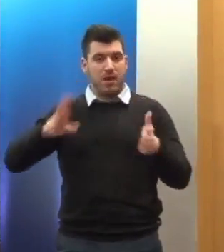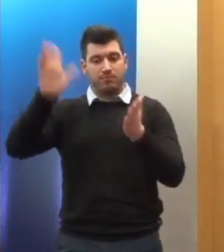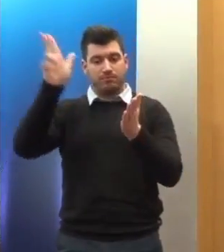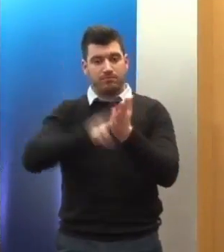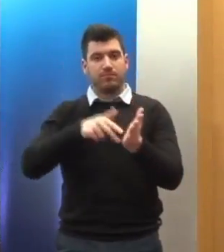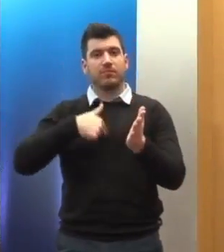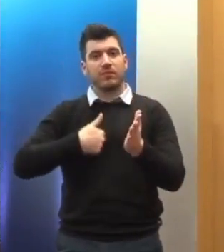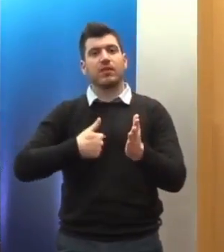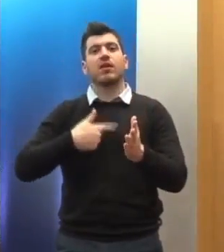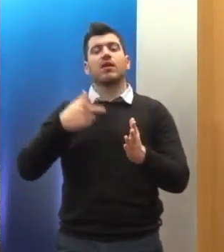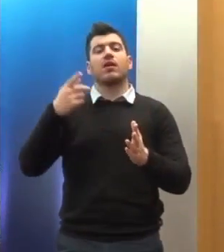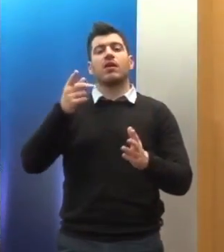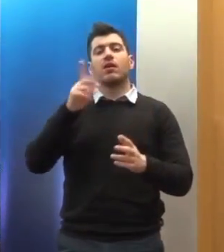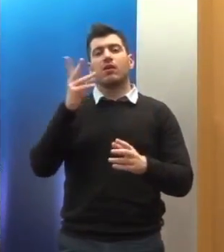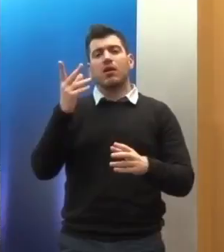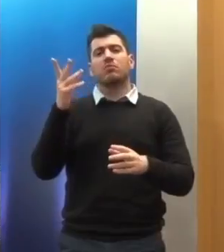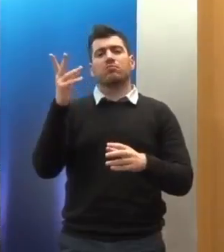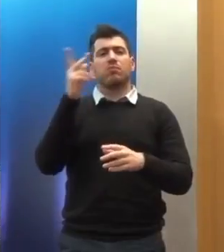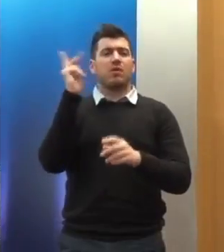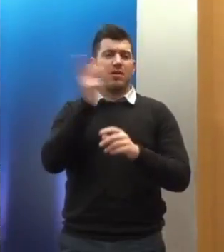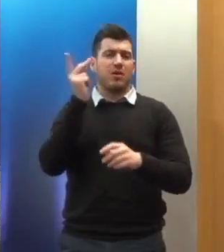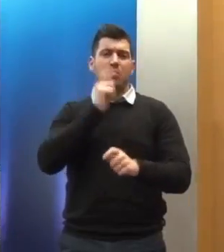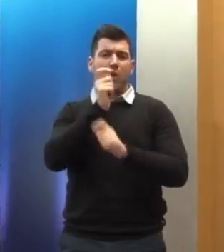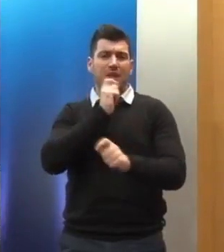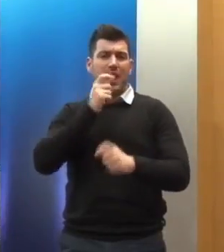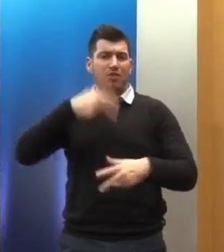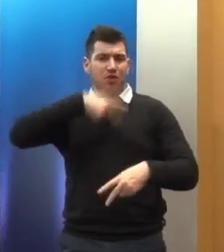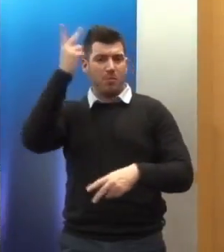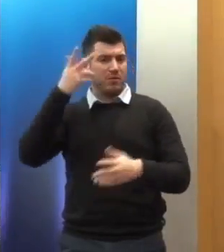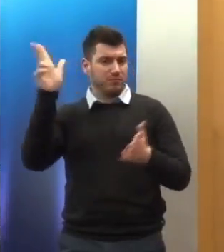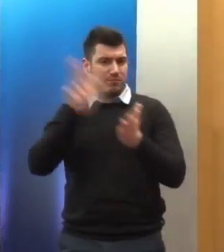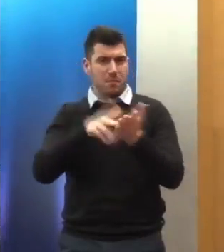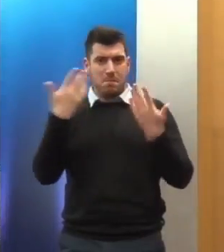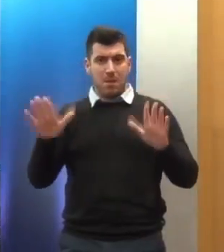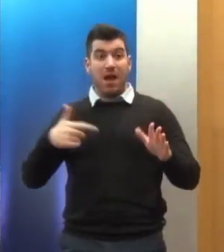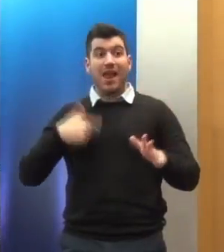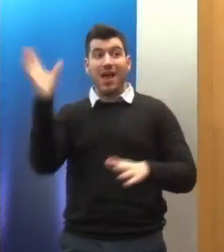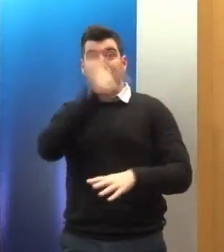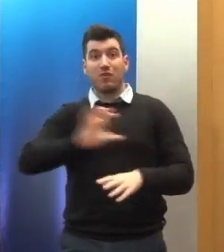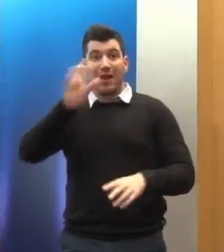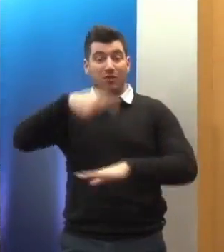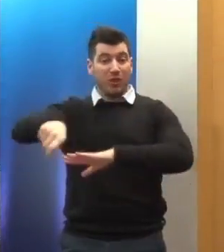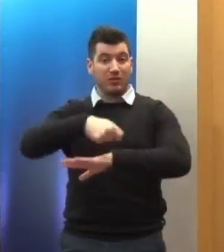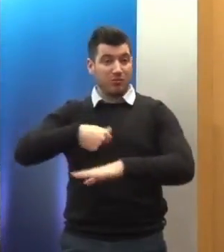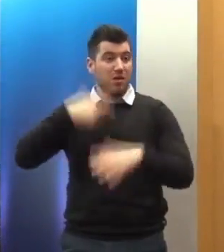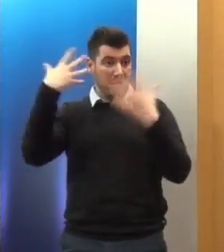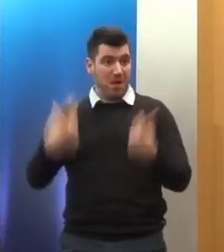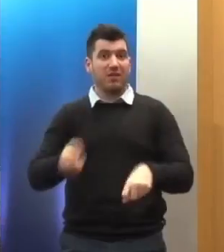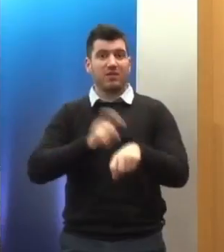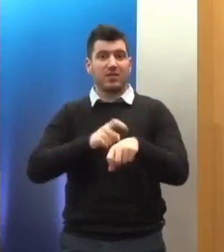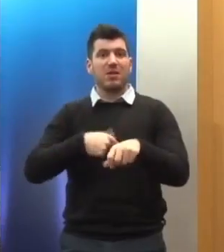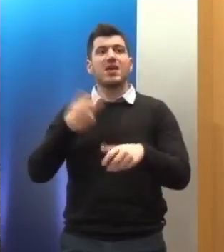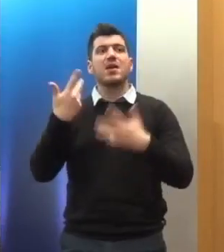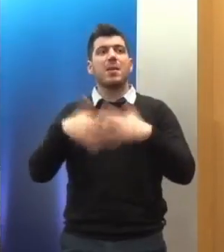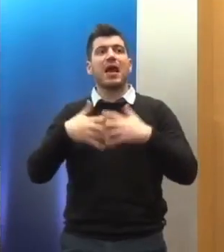Διεθνού Συμφώνου για τα Αστικά και Πολιτικά Δικαιώματα, αλλά επαναλαμβάνω, επειδή ακριβώς υπάρχει το Ευρωπαϊκό Δικαστήριο, αυτή η μηχανισμή είναι